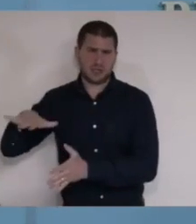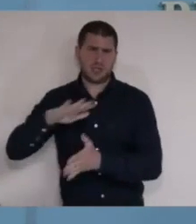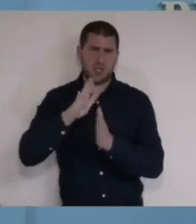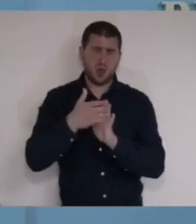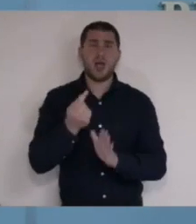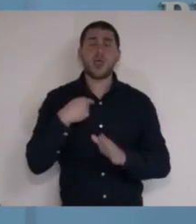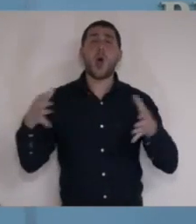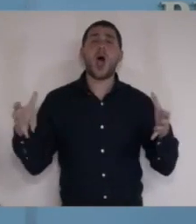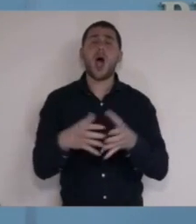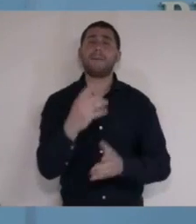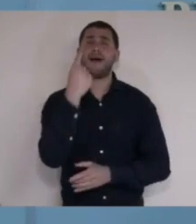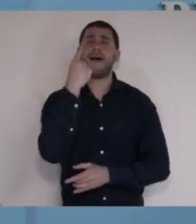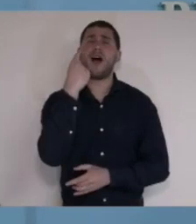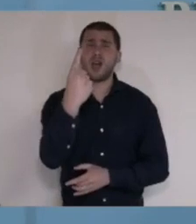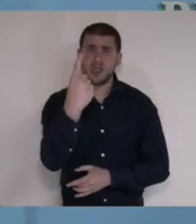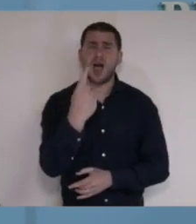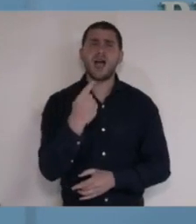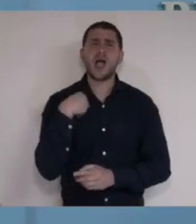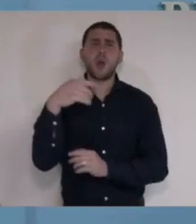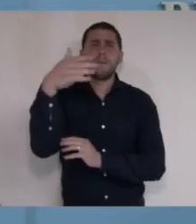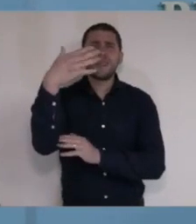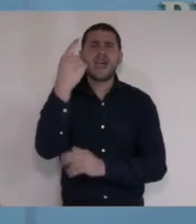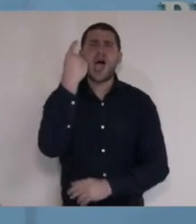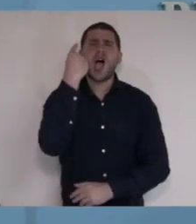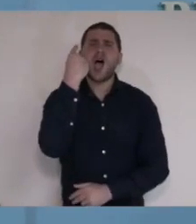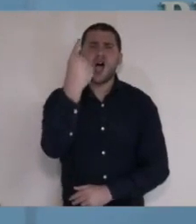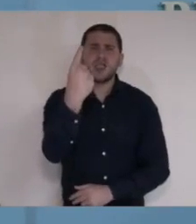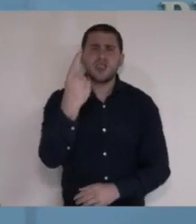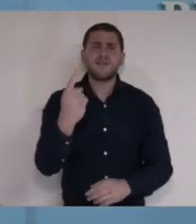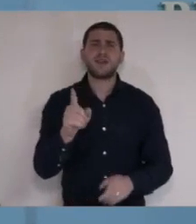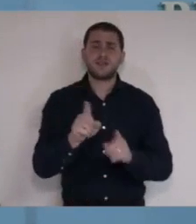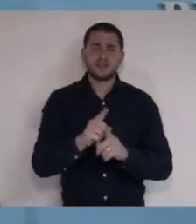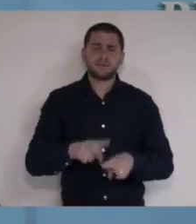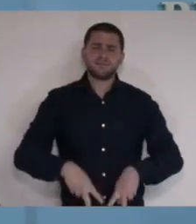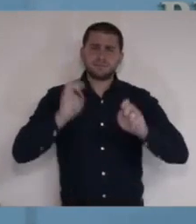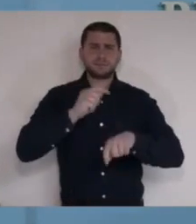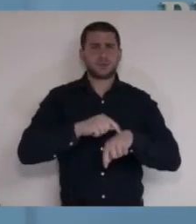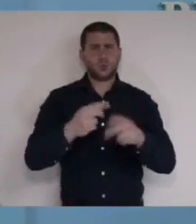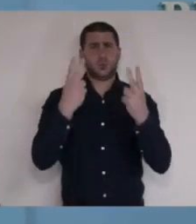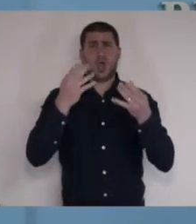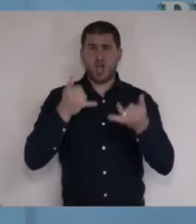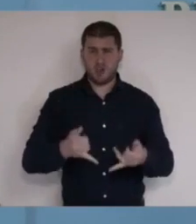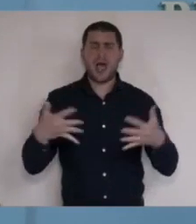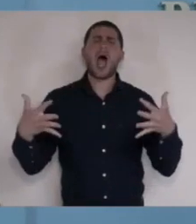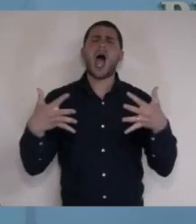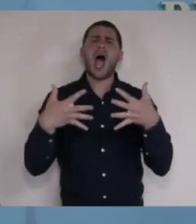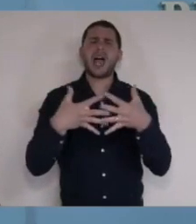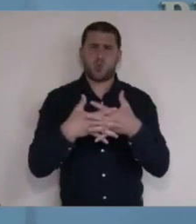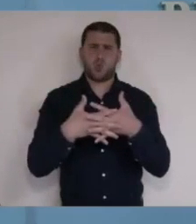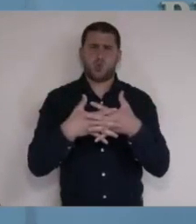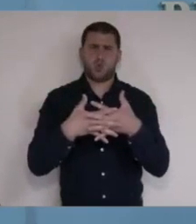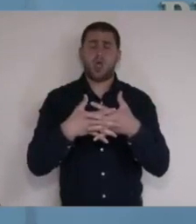אנחנו עם אחד, אנחנו מדינה אחת, וצו השעה הוא אחדות.